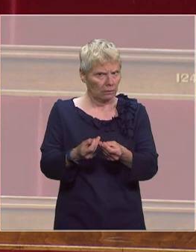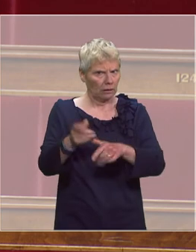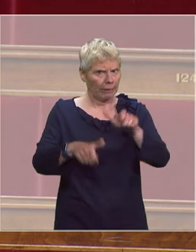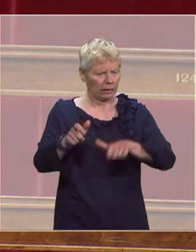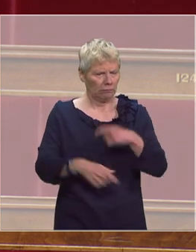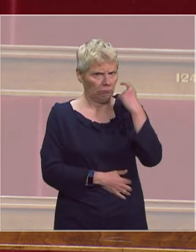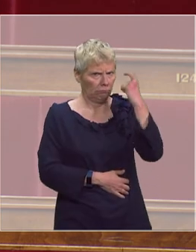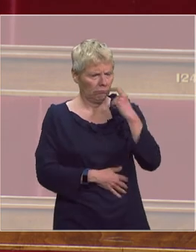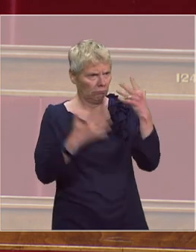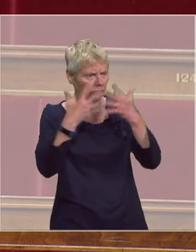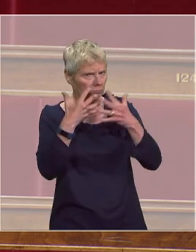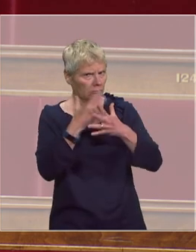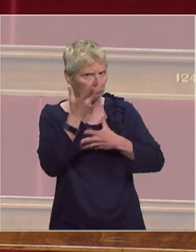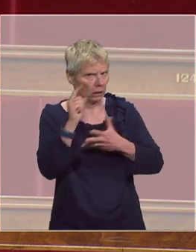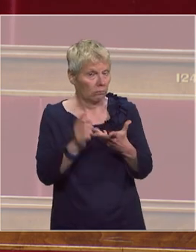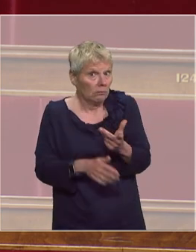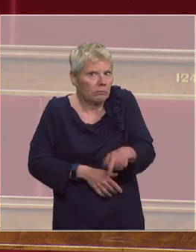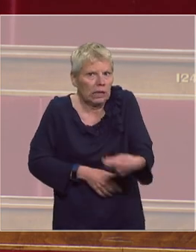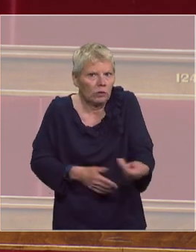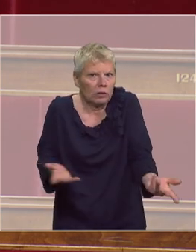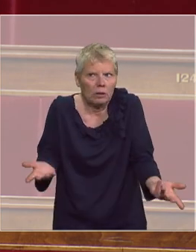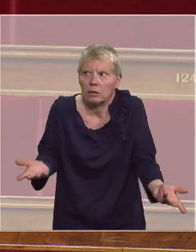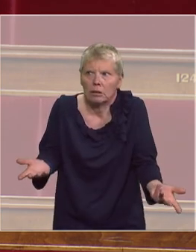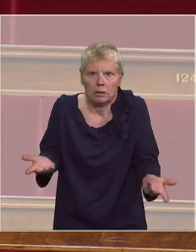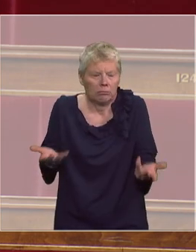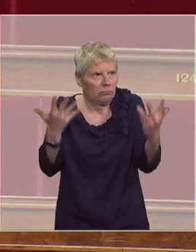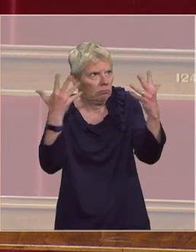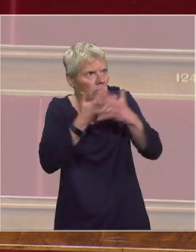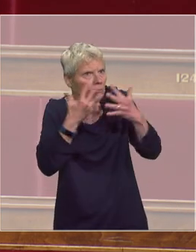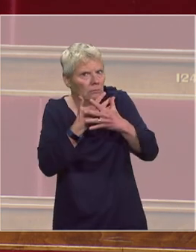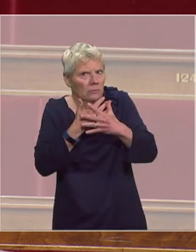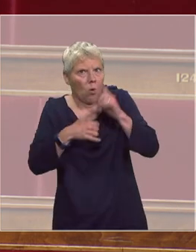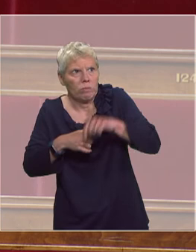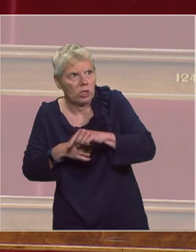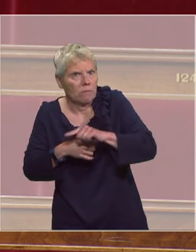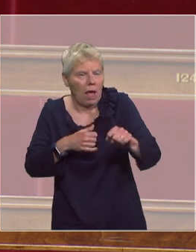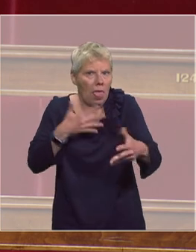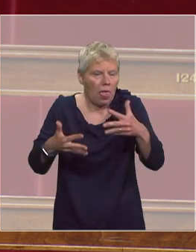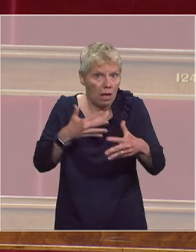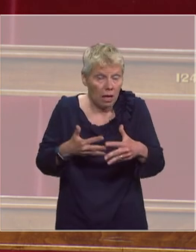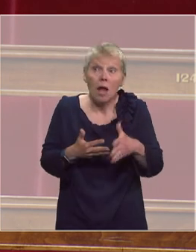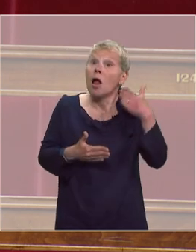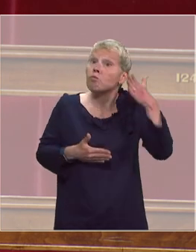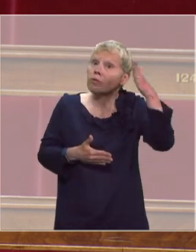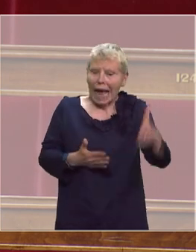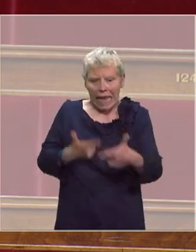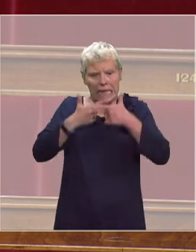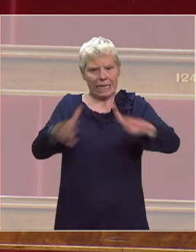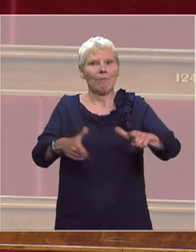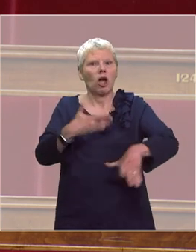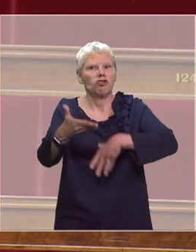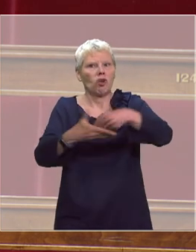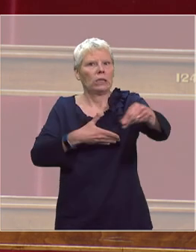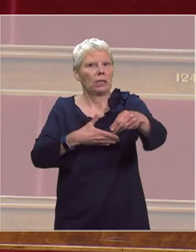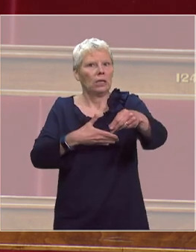de nos concitoyens. Forcément. Et donc, la question qu'on se pose, une fois le déconfinement fait, il faudra des masques